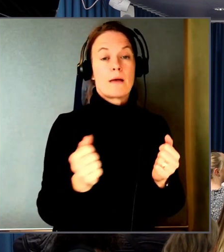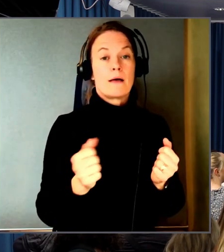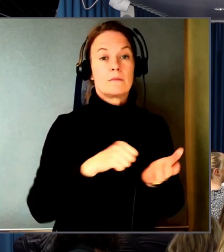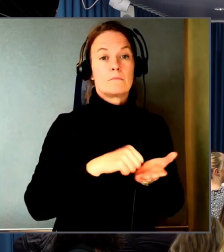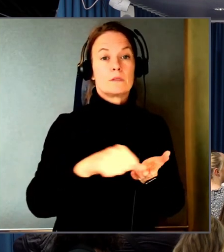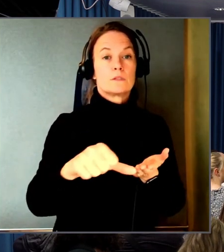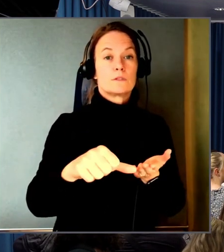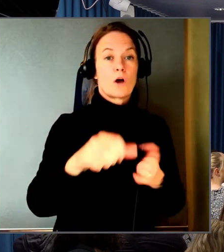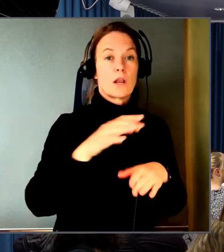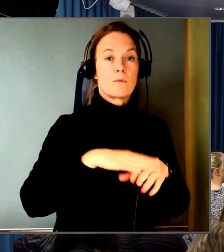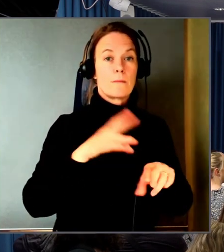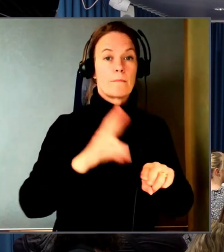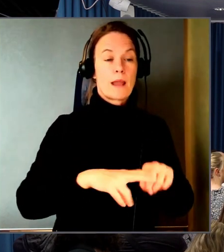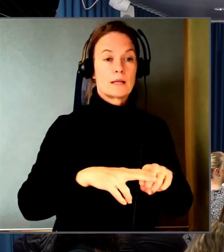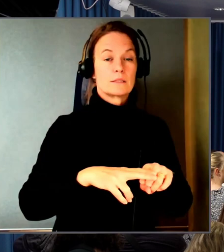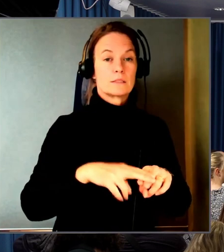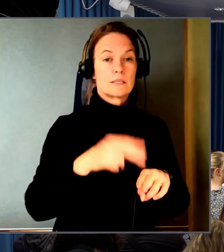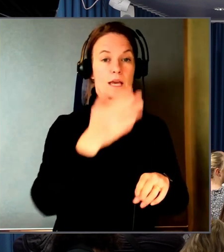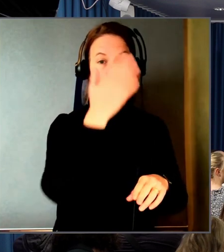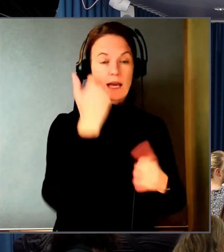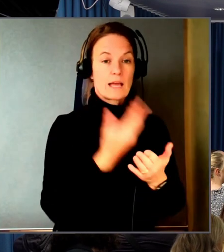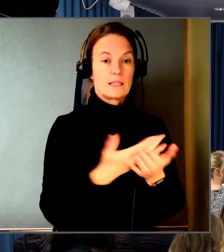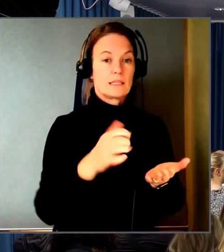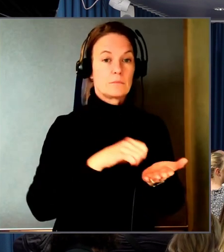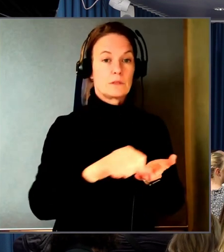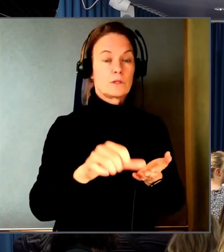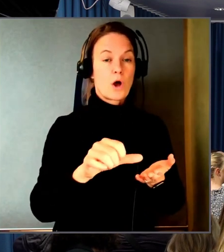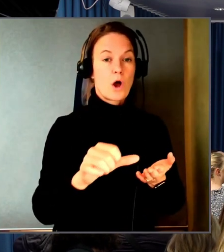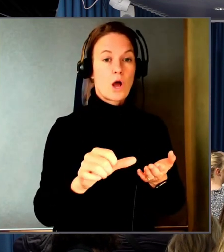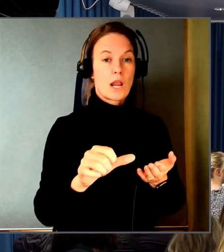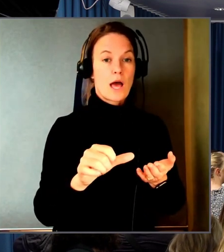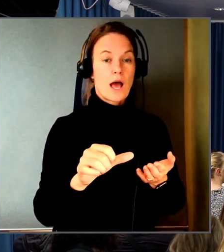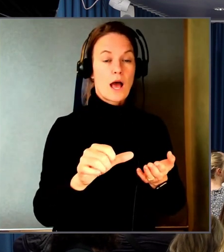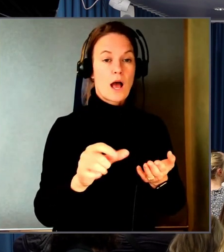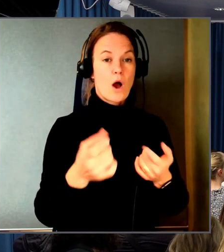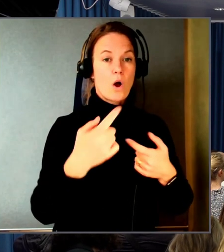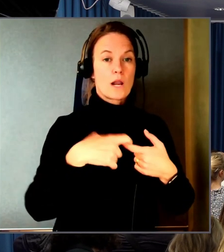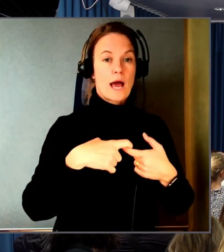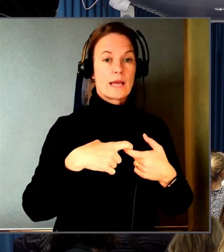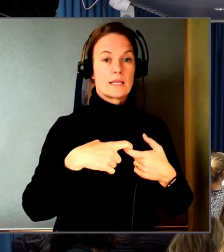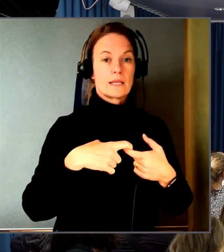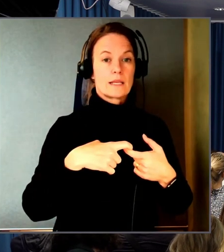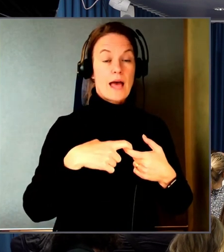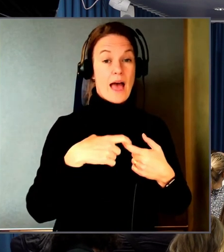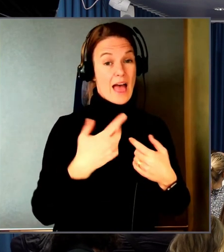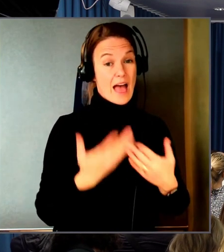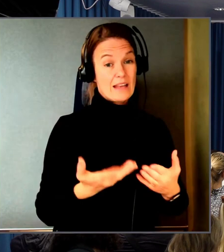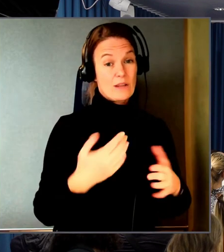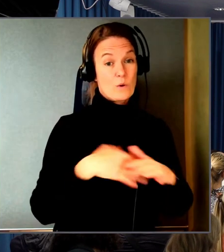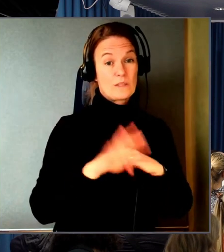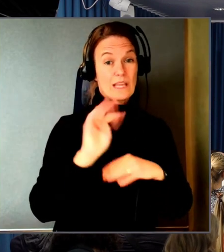plats. Man kan inte betala online. Kommer den under e-handel också? Jag tycker att det är lite